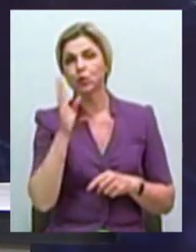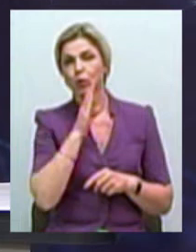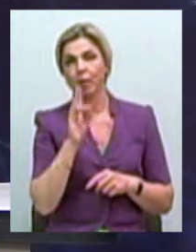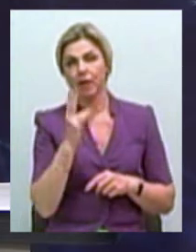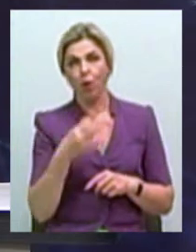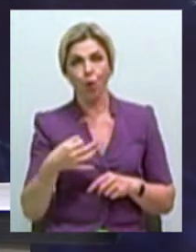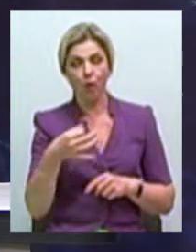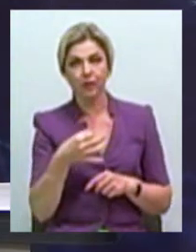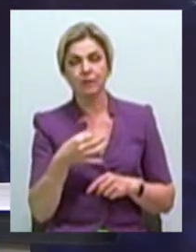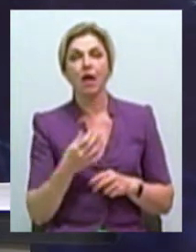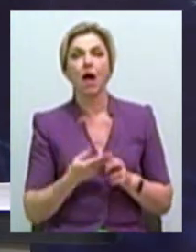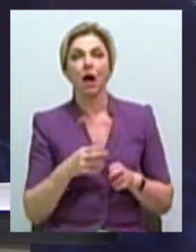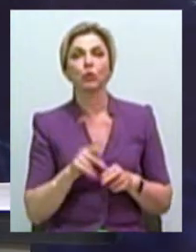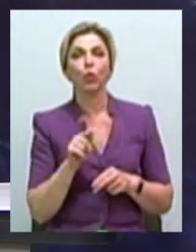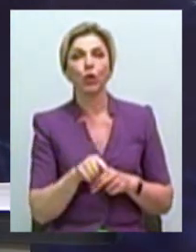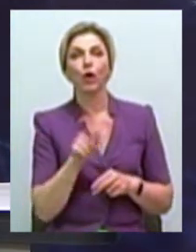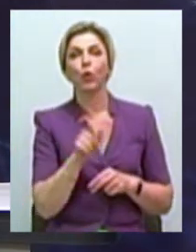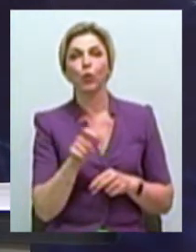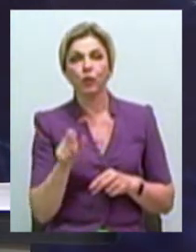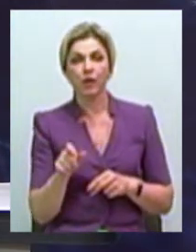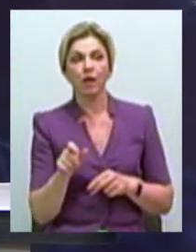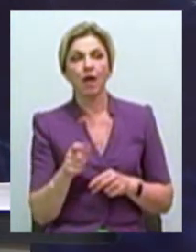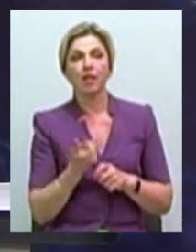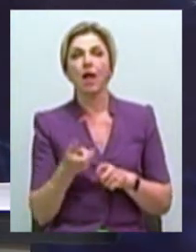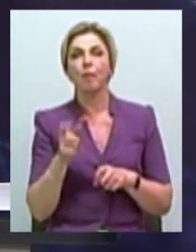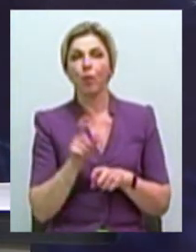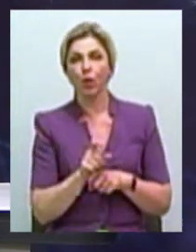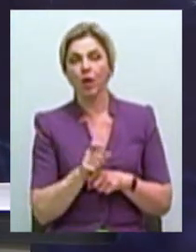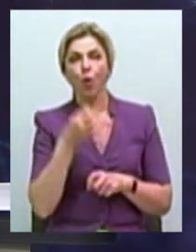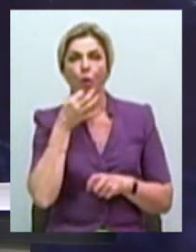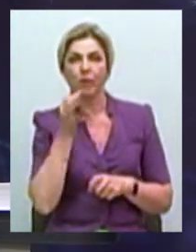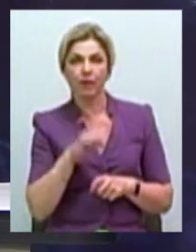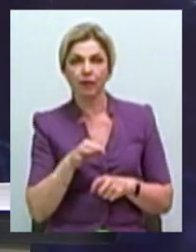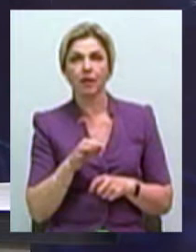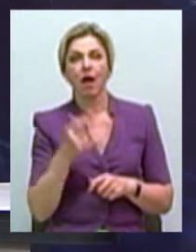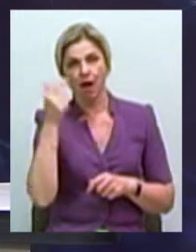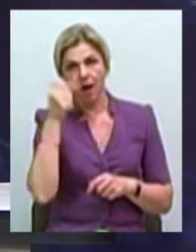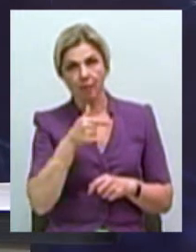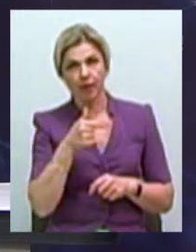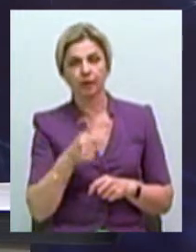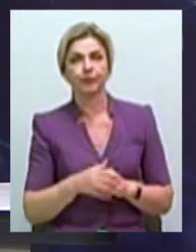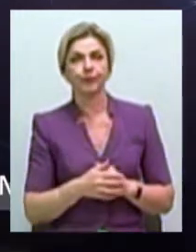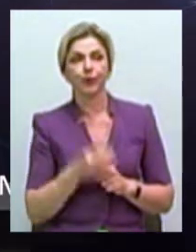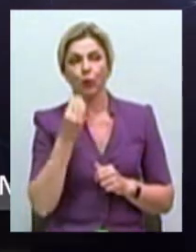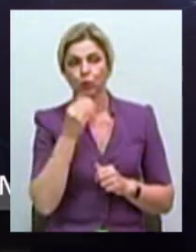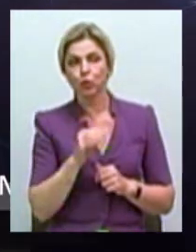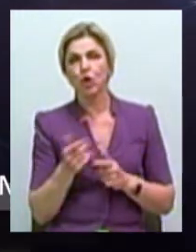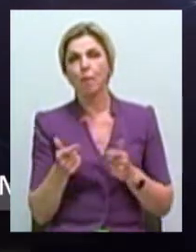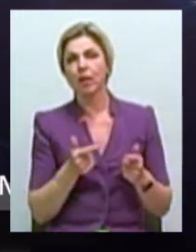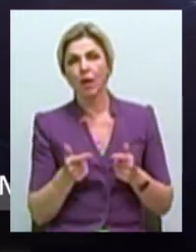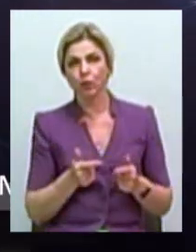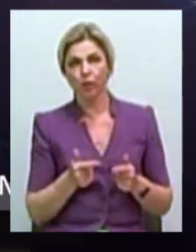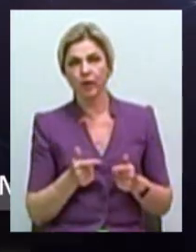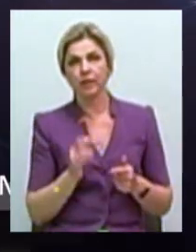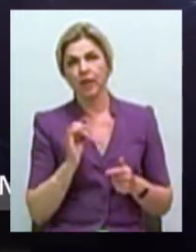області, люди которого найбільше компетентні, грамотні, краще всього підготовлені